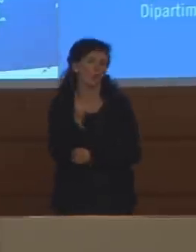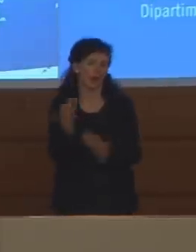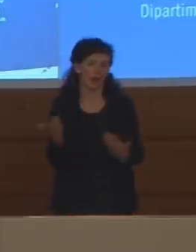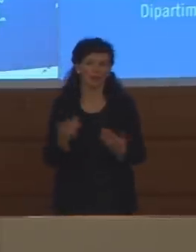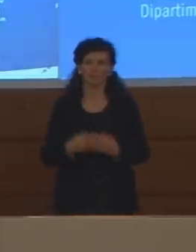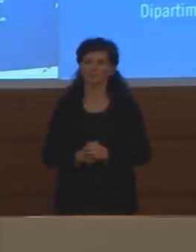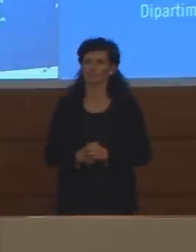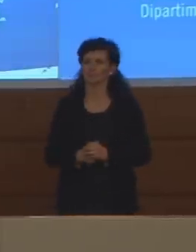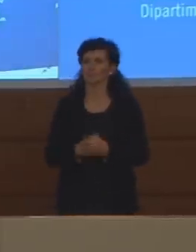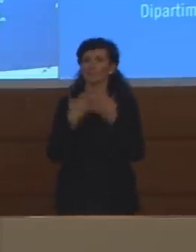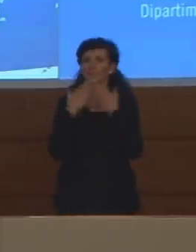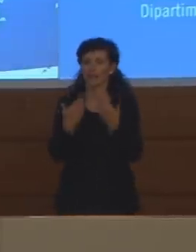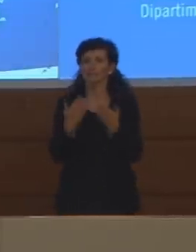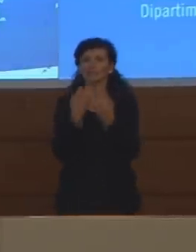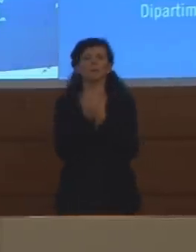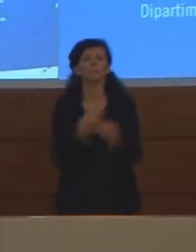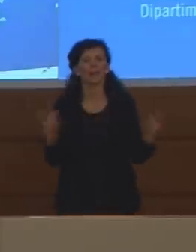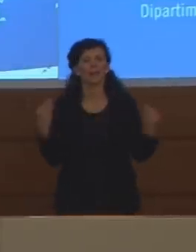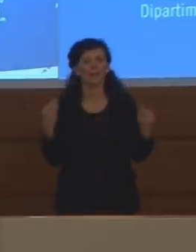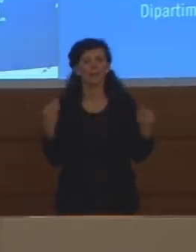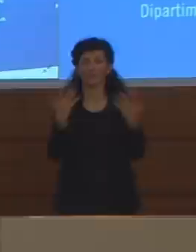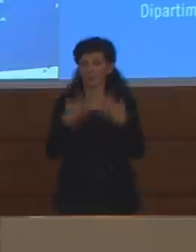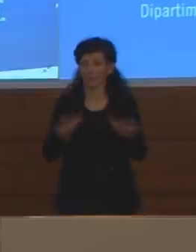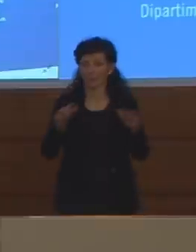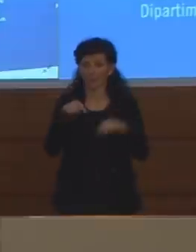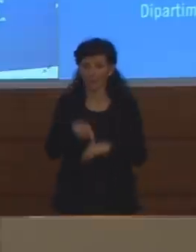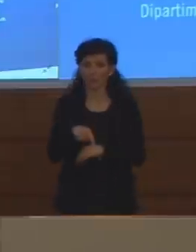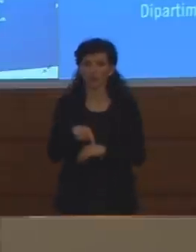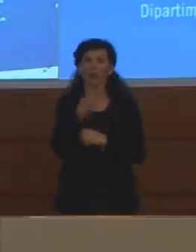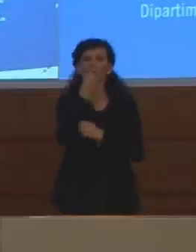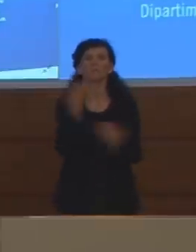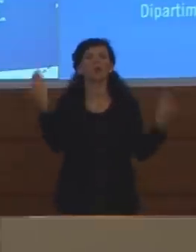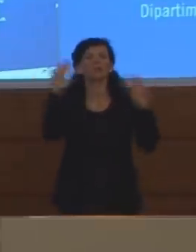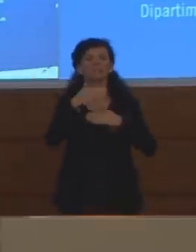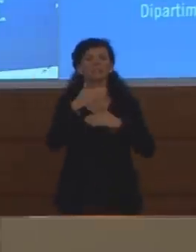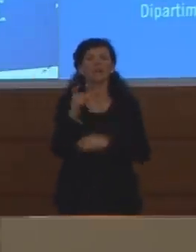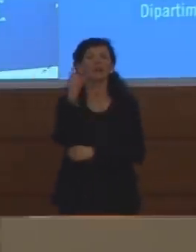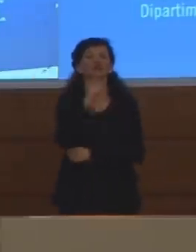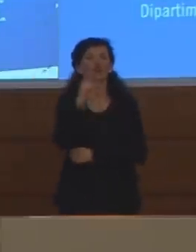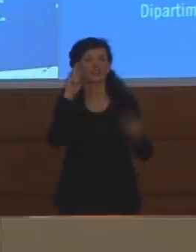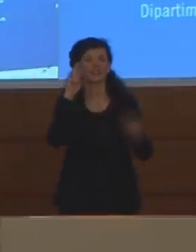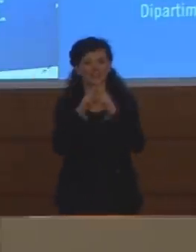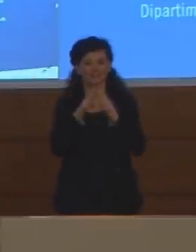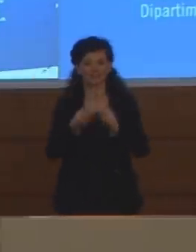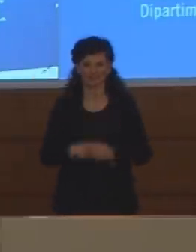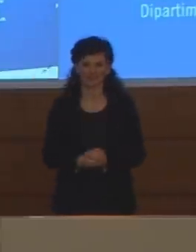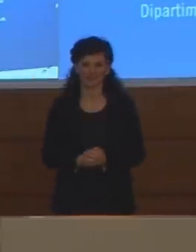bene allora abbiamo finito qui buonasera e a giovedì